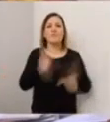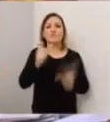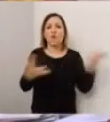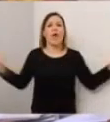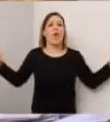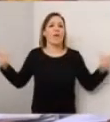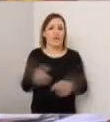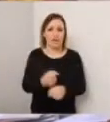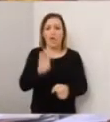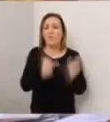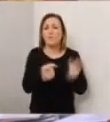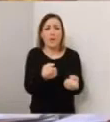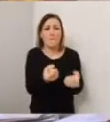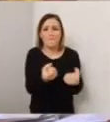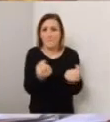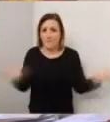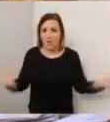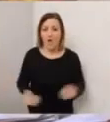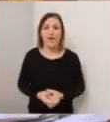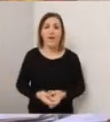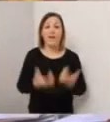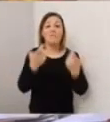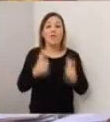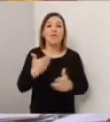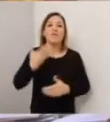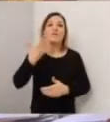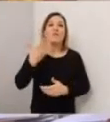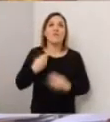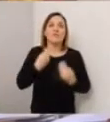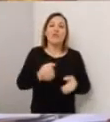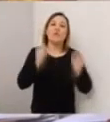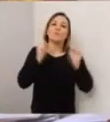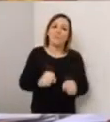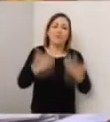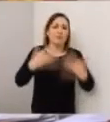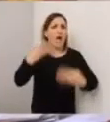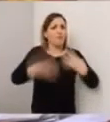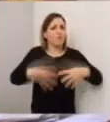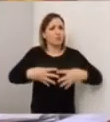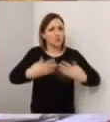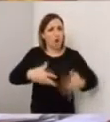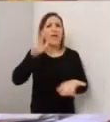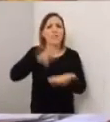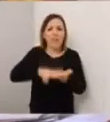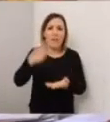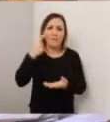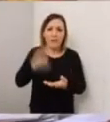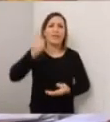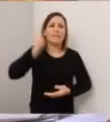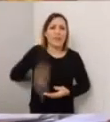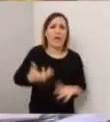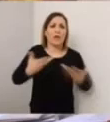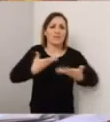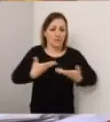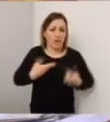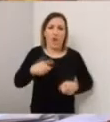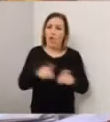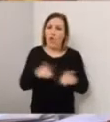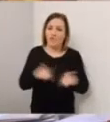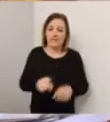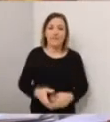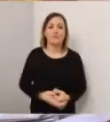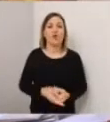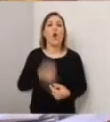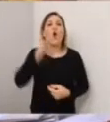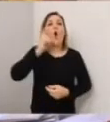persone, perché abbiamo consentito e già funziona, perché le delibere, le determini vengono fatte lo stesso, le ordinanze vengono fatte